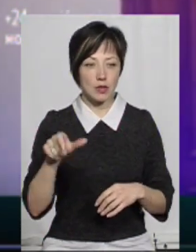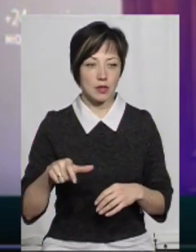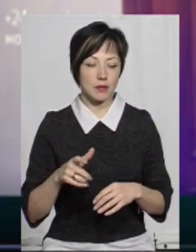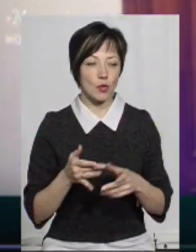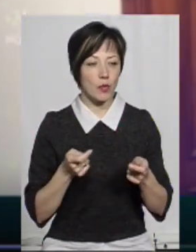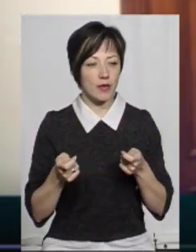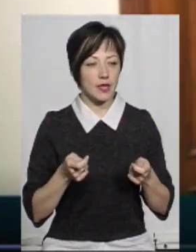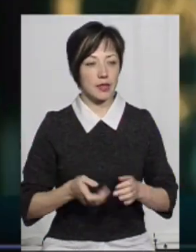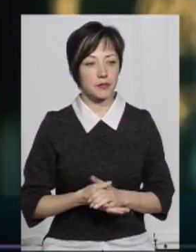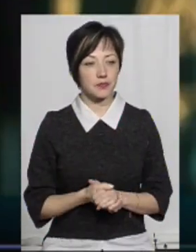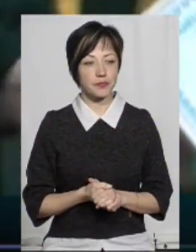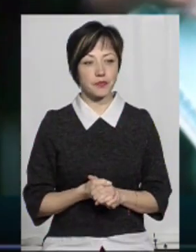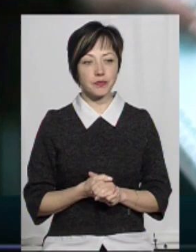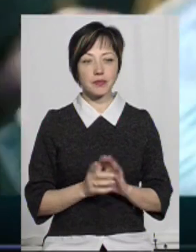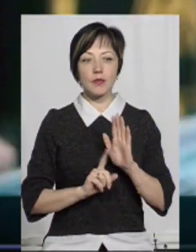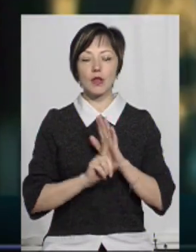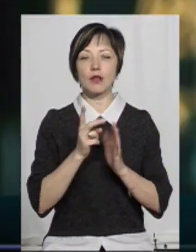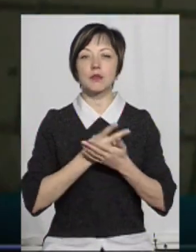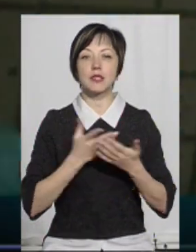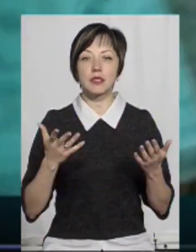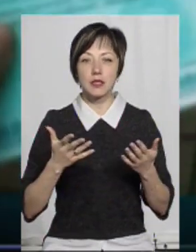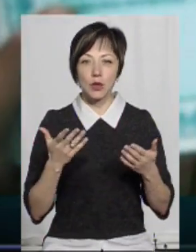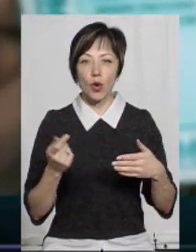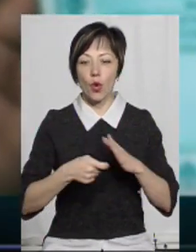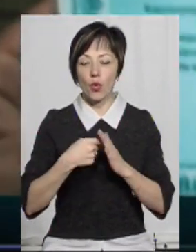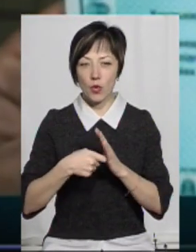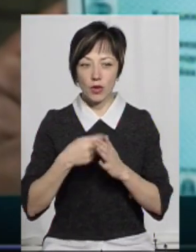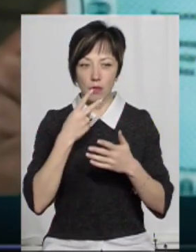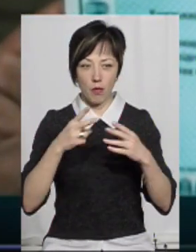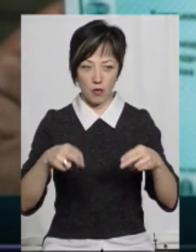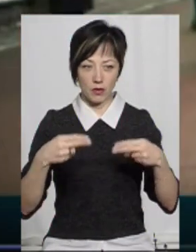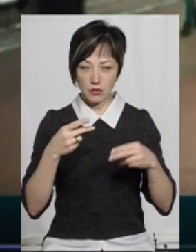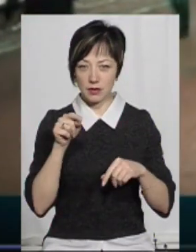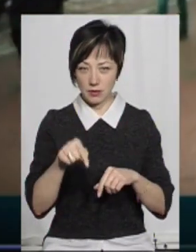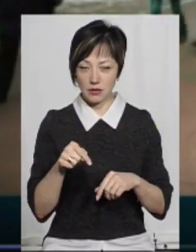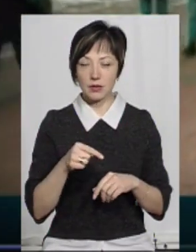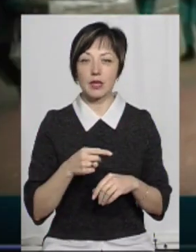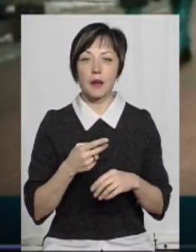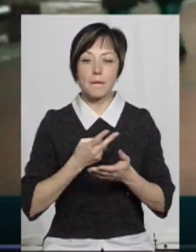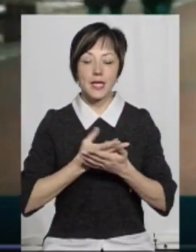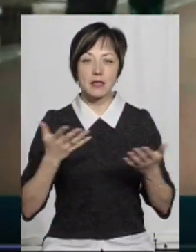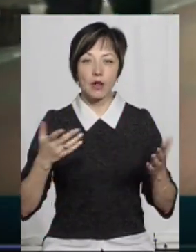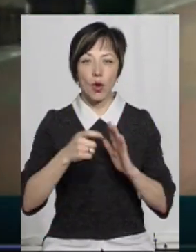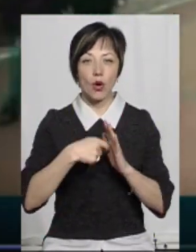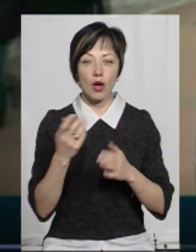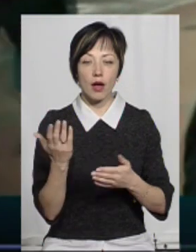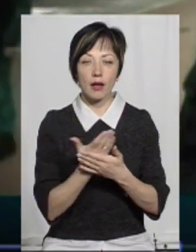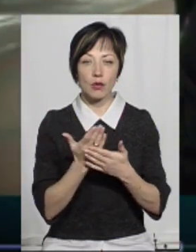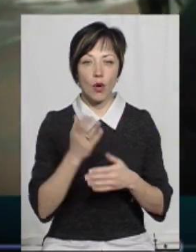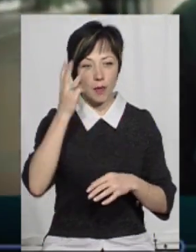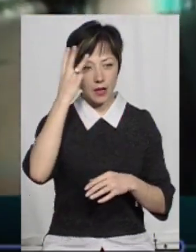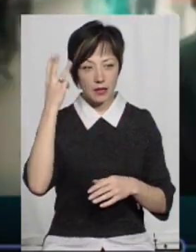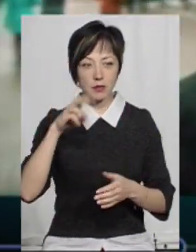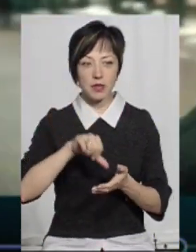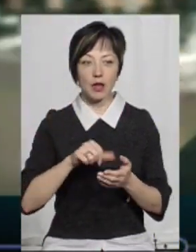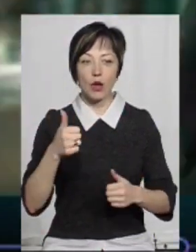нашим управлінням. От початок презентаційного ролика, режисери вже вивели його на екран, презентаційного ролика Хмельницького, представленого